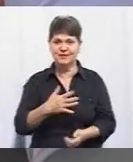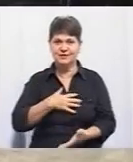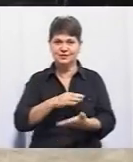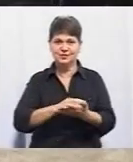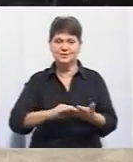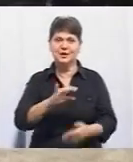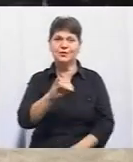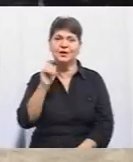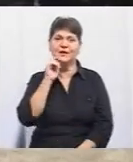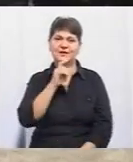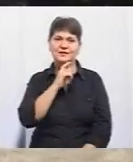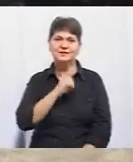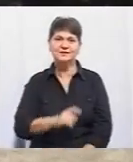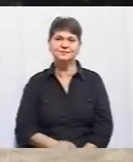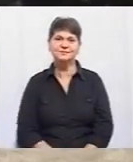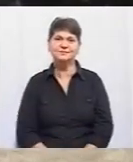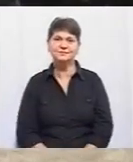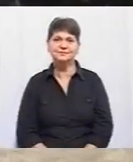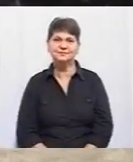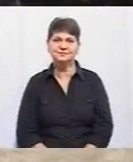Вадим Намчак. Новини на Суспільному. Вінниця.